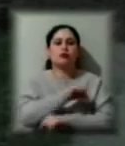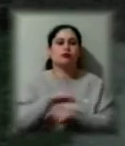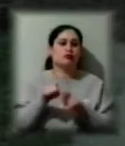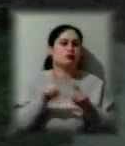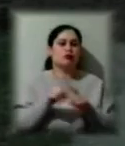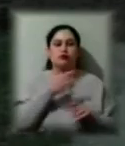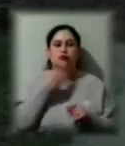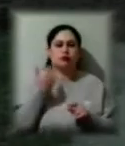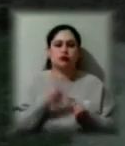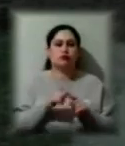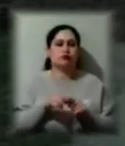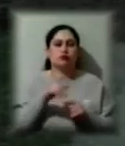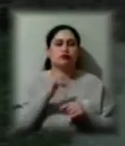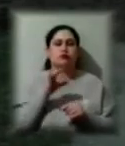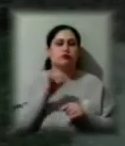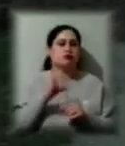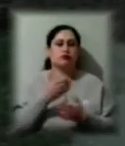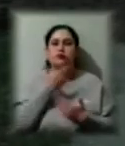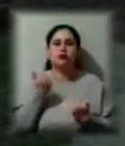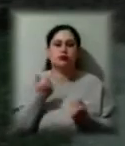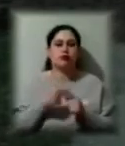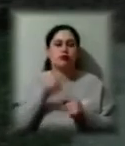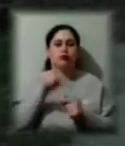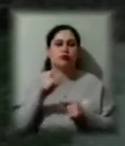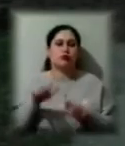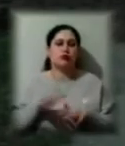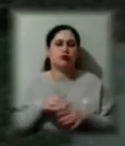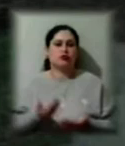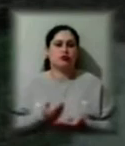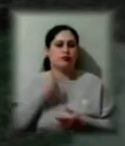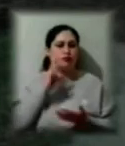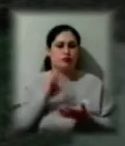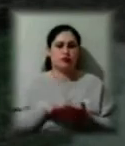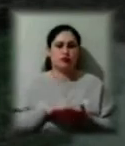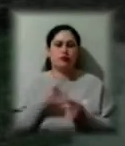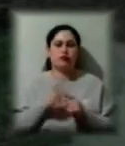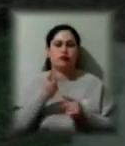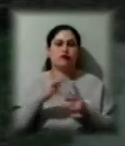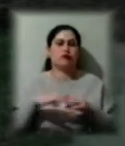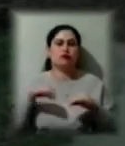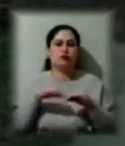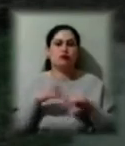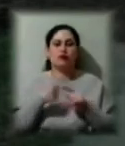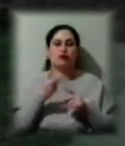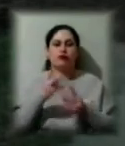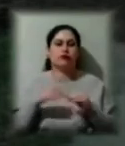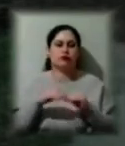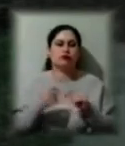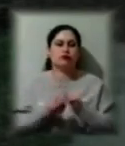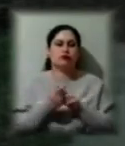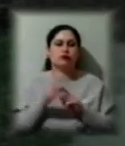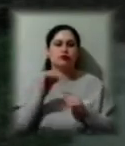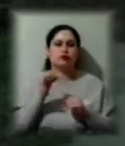сенсу, тому що люди – це місні жителі, і вони тут дві родини. У двох родинах це така ситуація. У нас